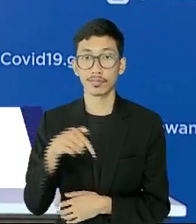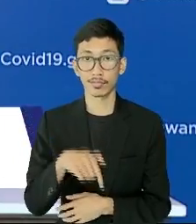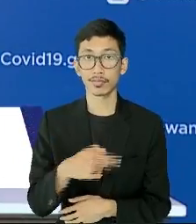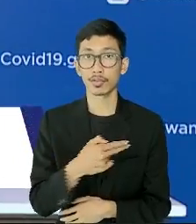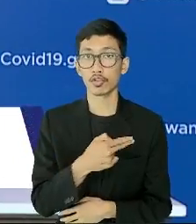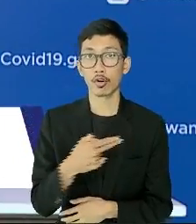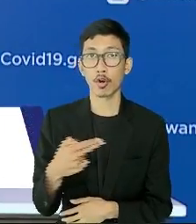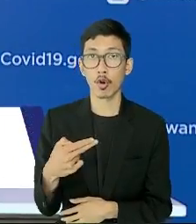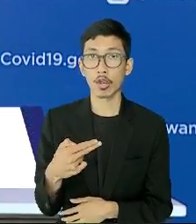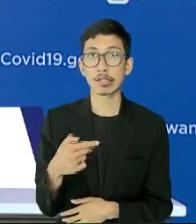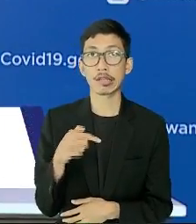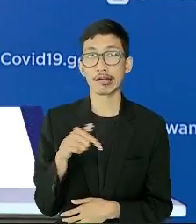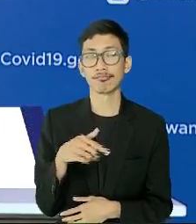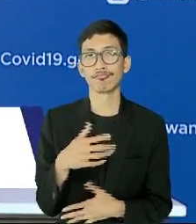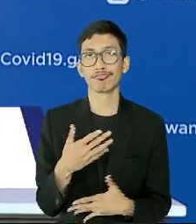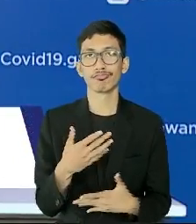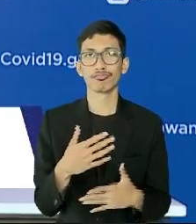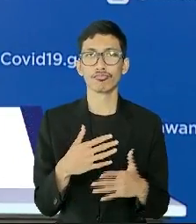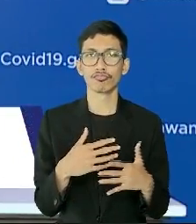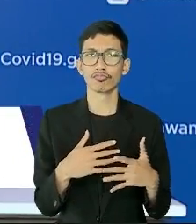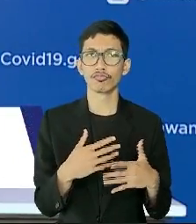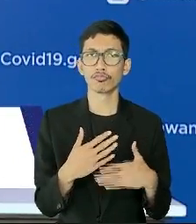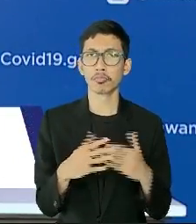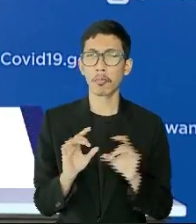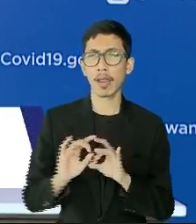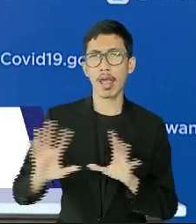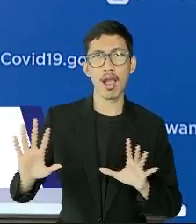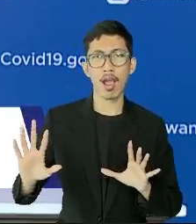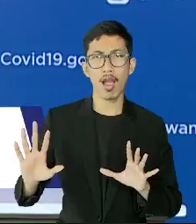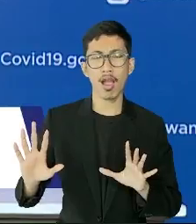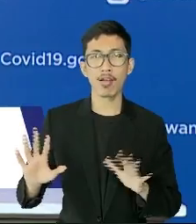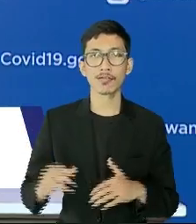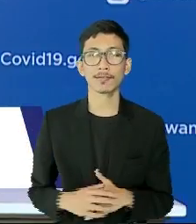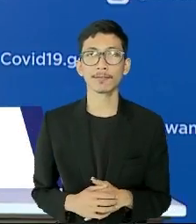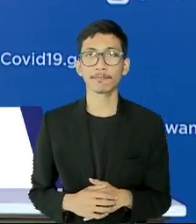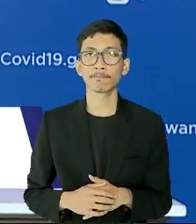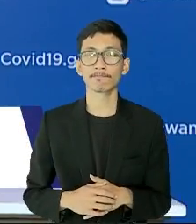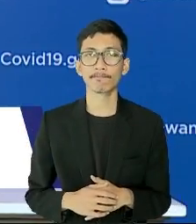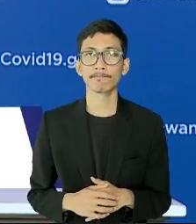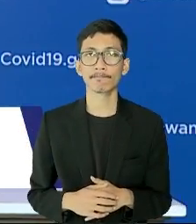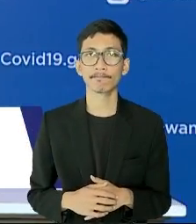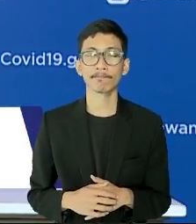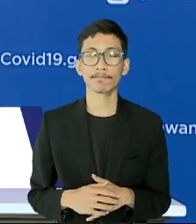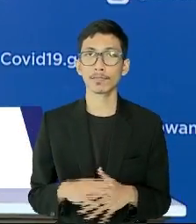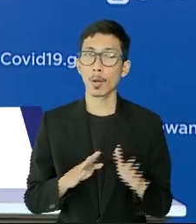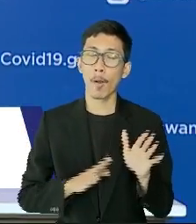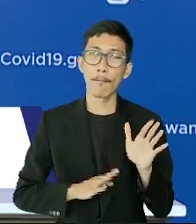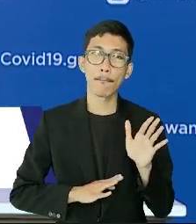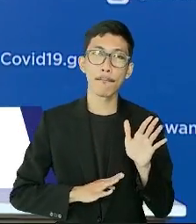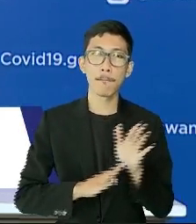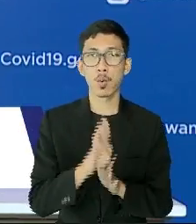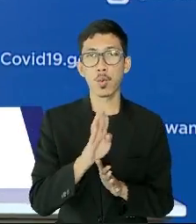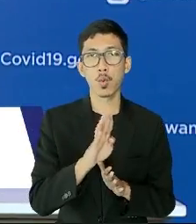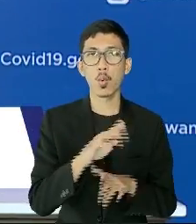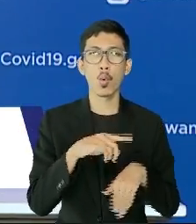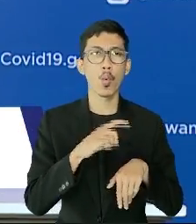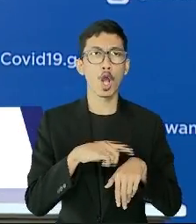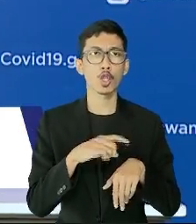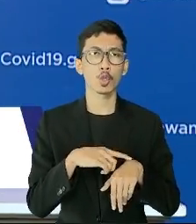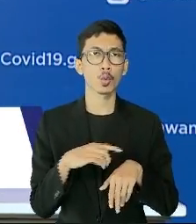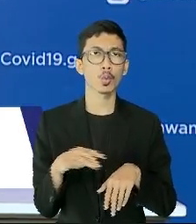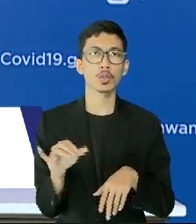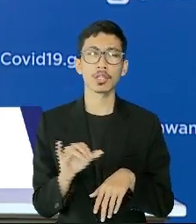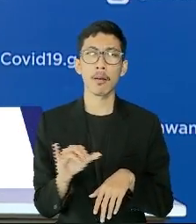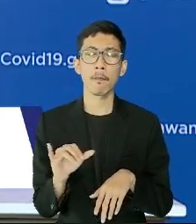kasus COVID-19 di Indonesia cenderung berbeda. Puncak pertama di Indonesia terjadi bersamaan dengan